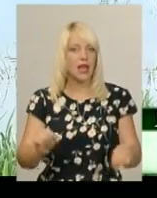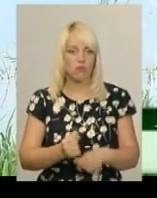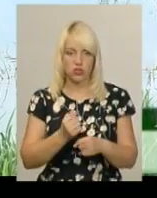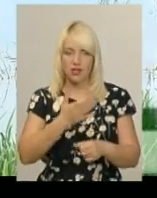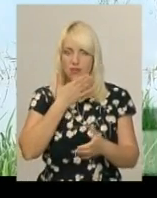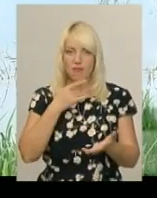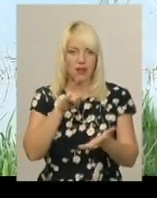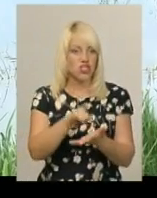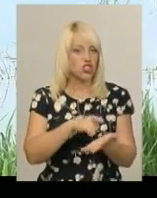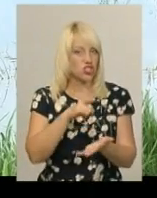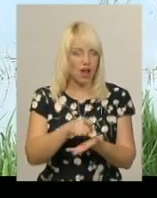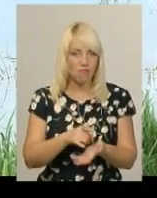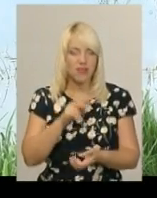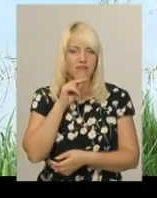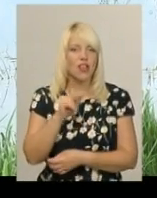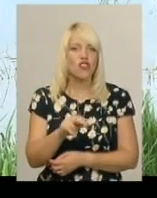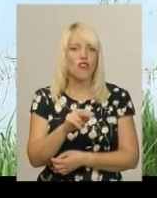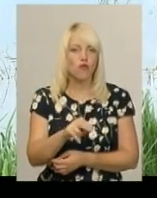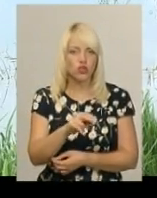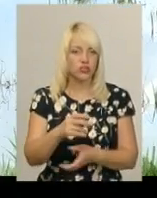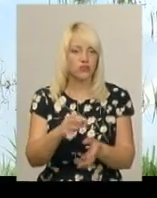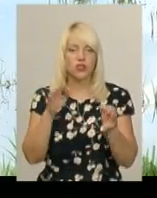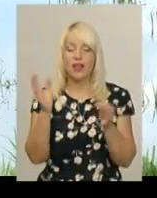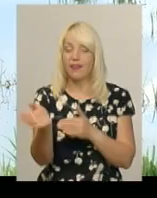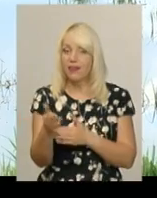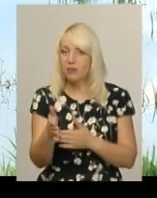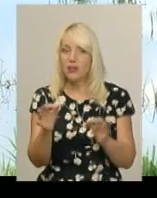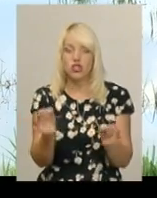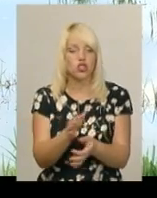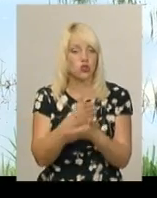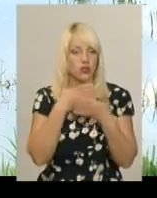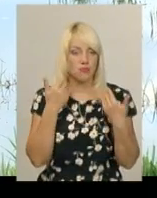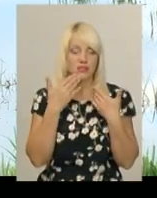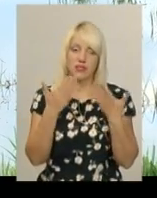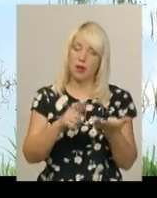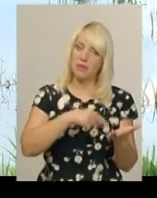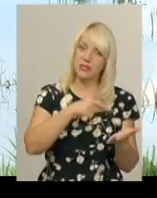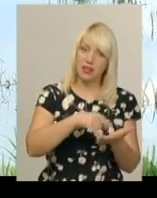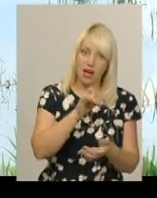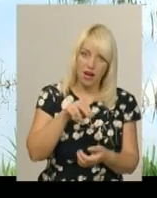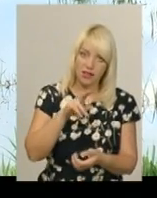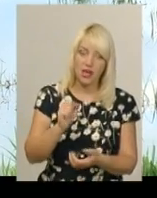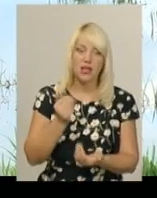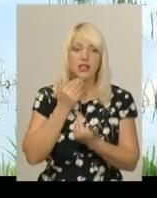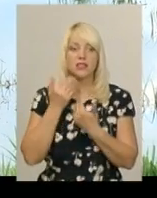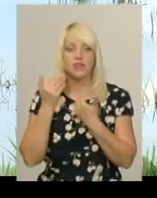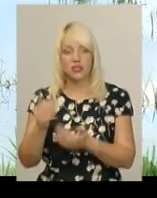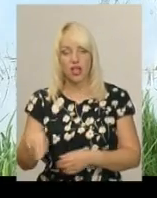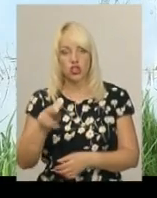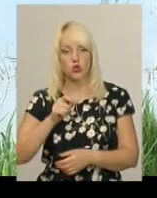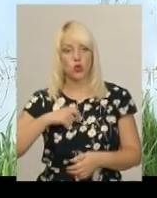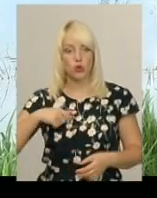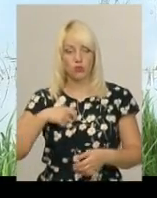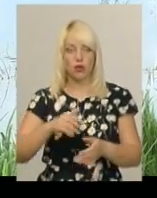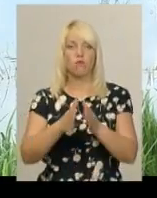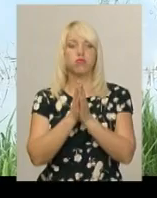жабів, ні вужів, ні риби, нічого немає. Зверталися до міської ради, зверталися до депутатів.